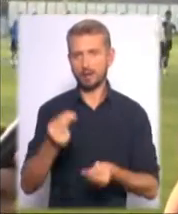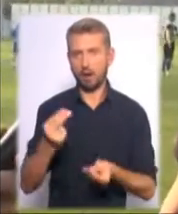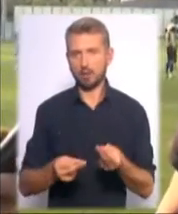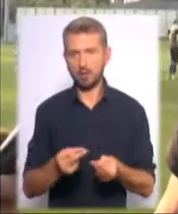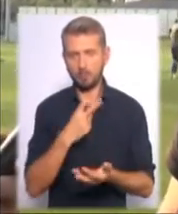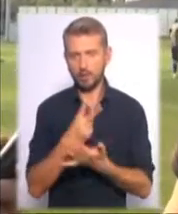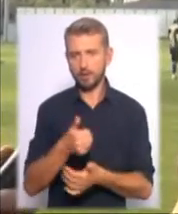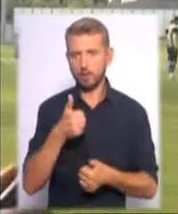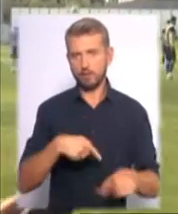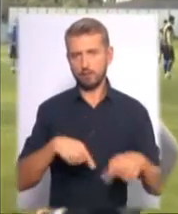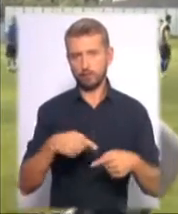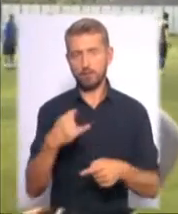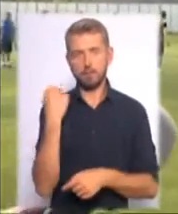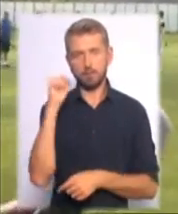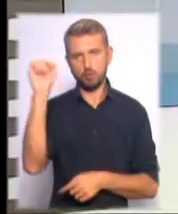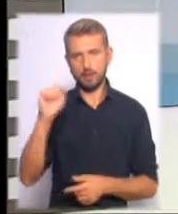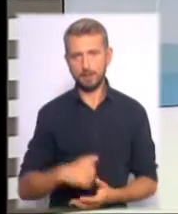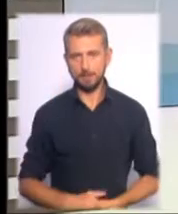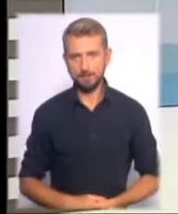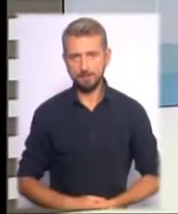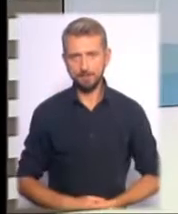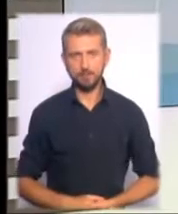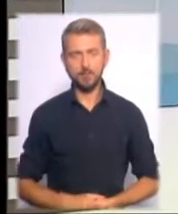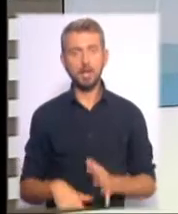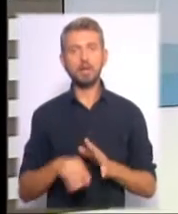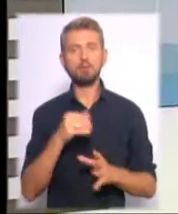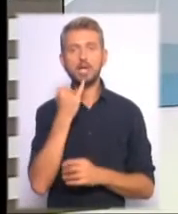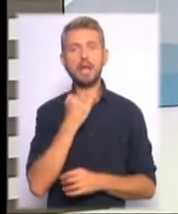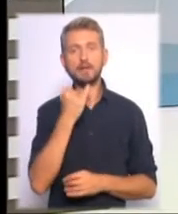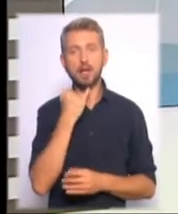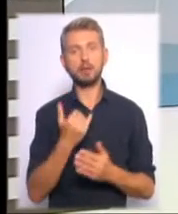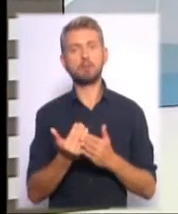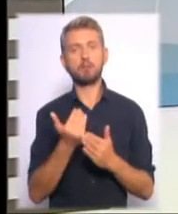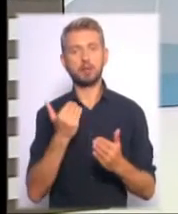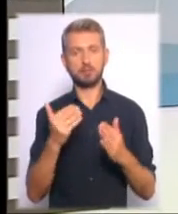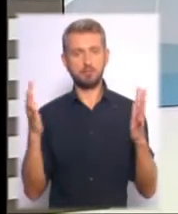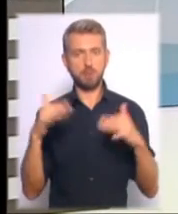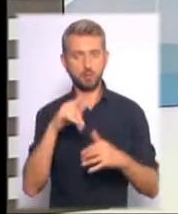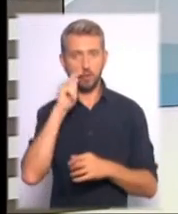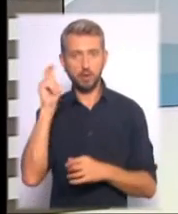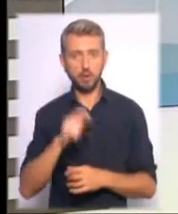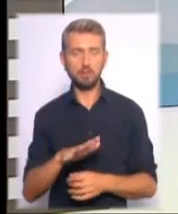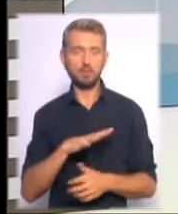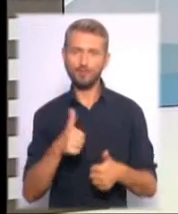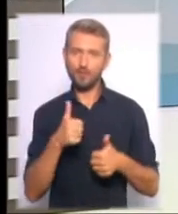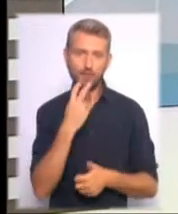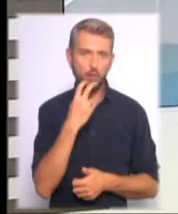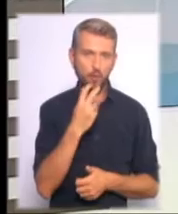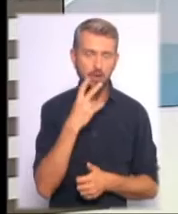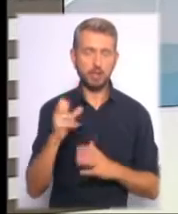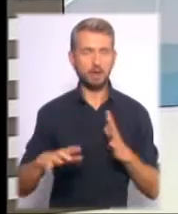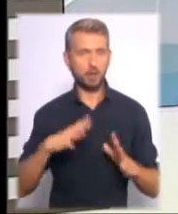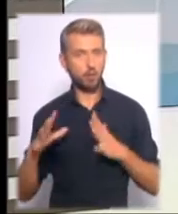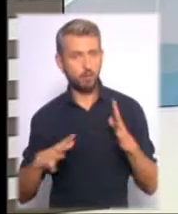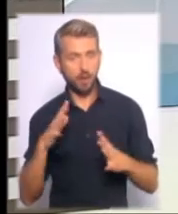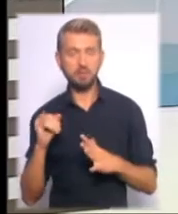показати хороший футбол і, звичайно, перемогти. Збірна Ісландії у передень матчу з українцями перебувала у доброму гуморі на тренуванні.